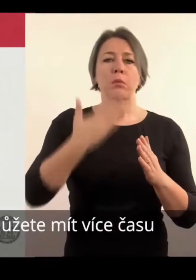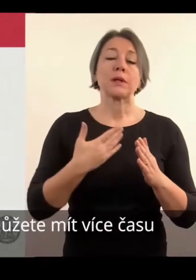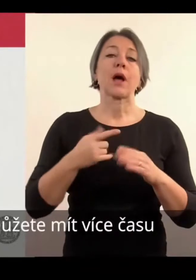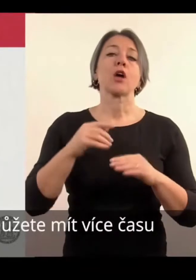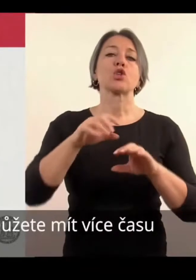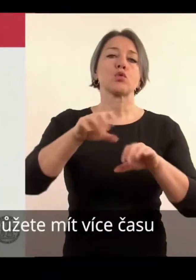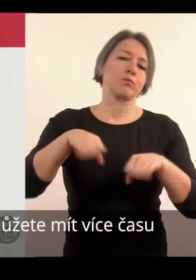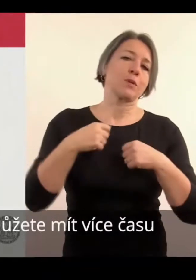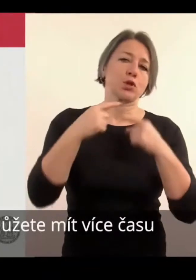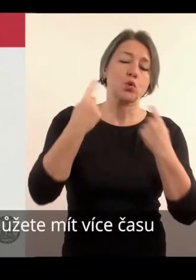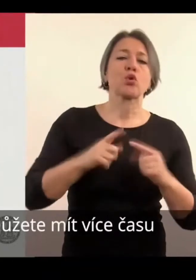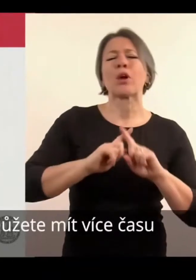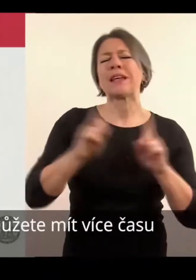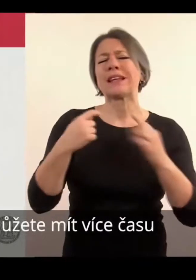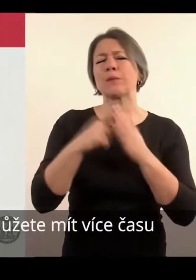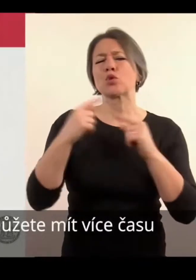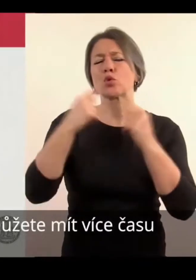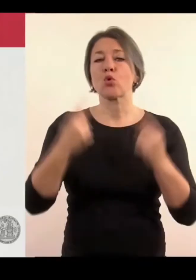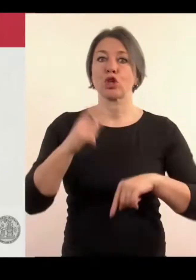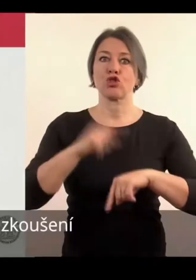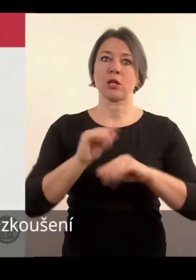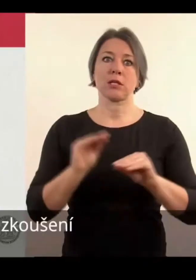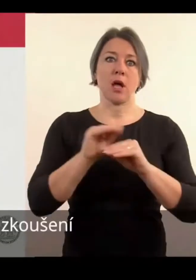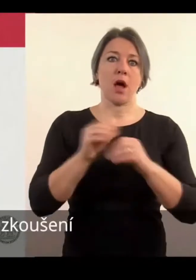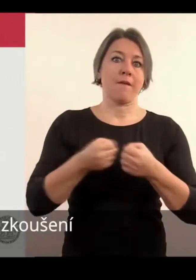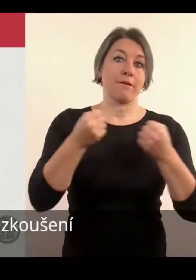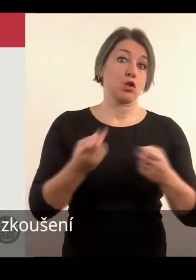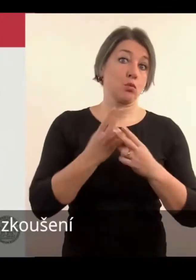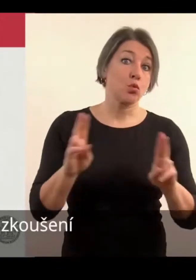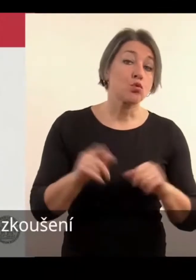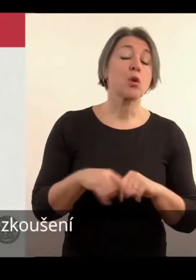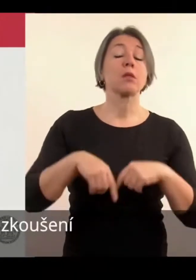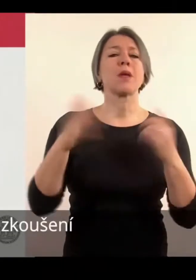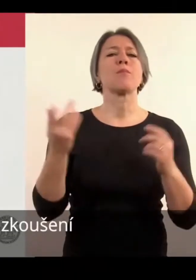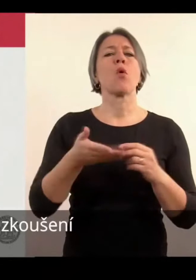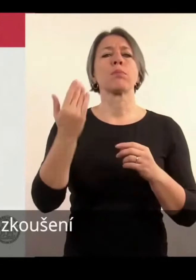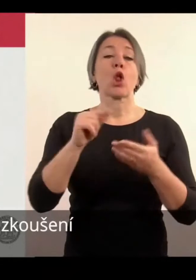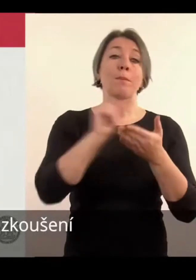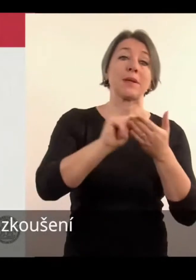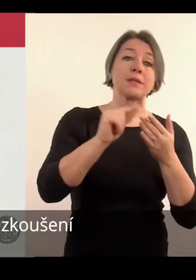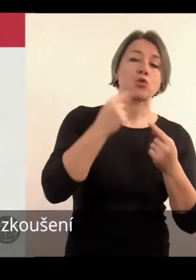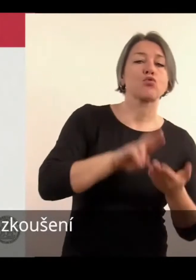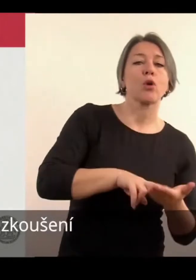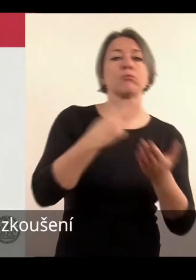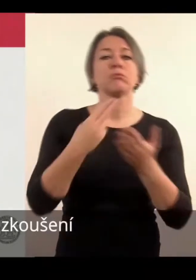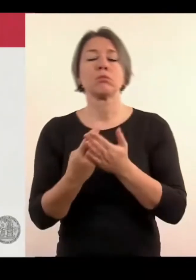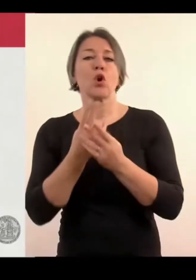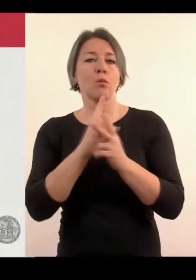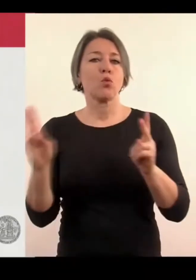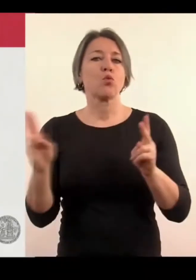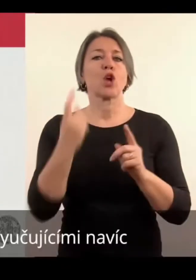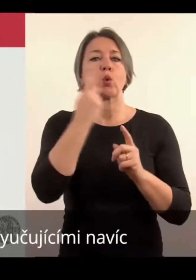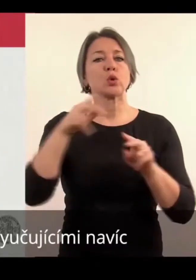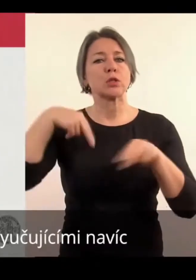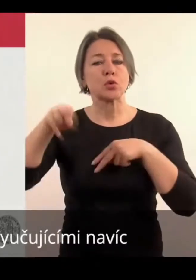mít příše časů přes kouškách, může se také změnit třeba místo úsměho zkoušení na působné nebo naopak. Dále